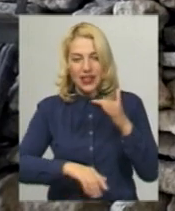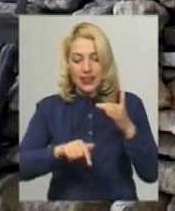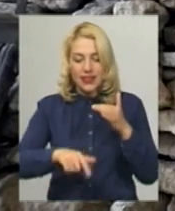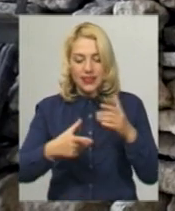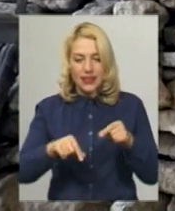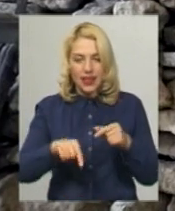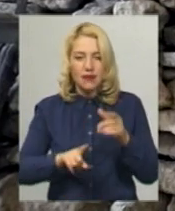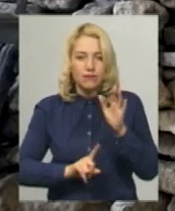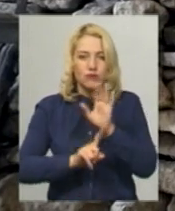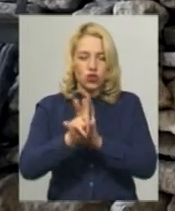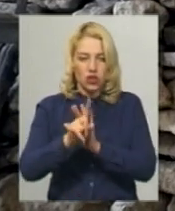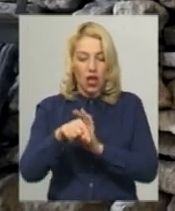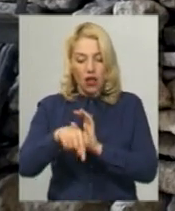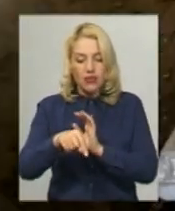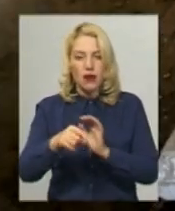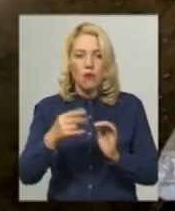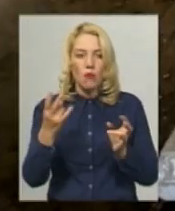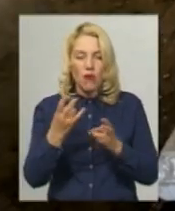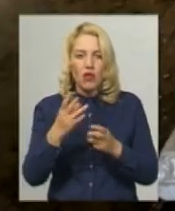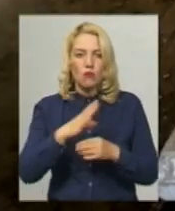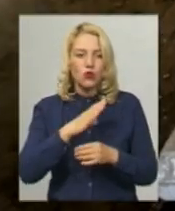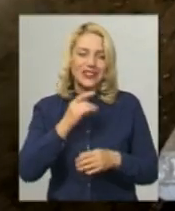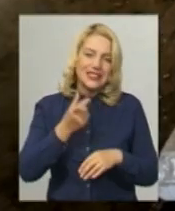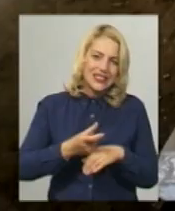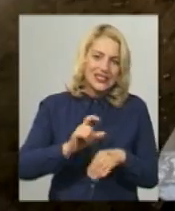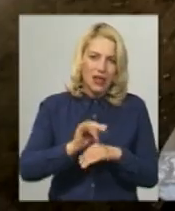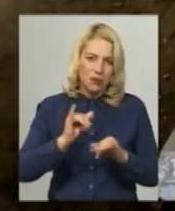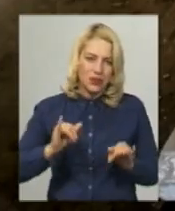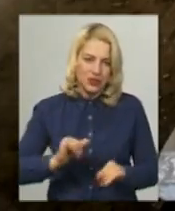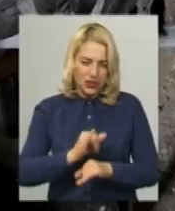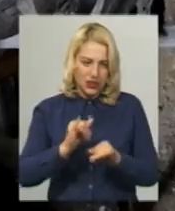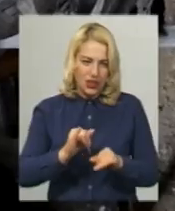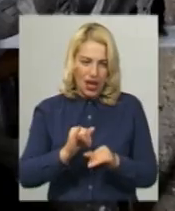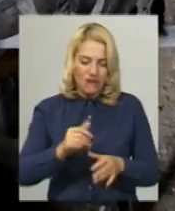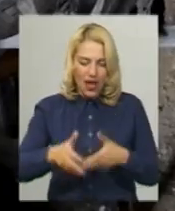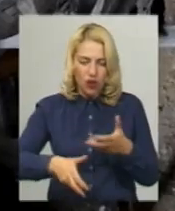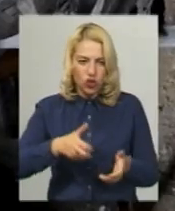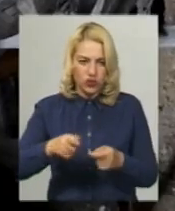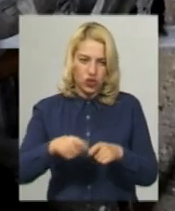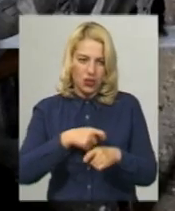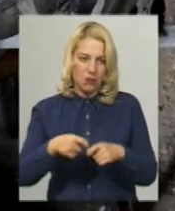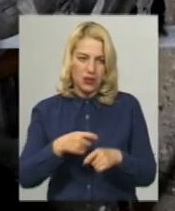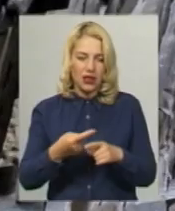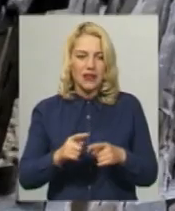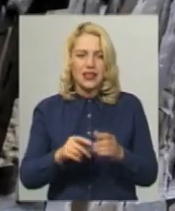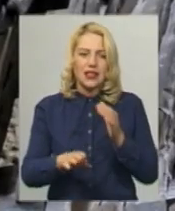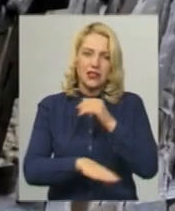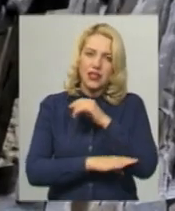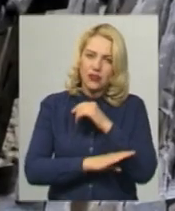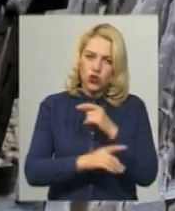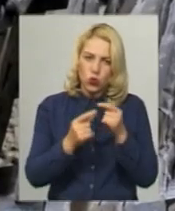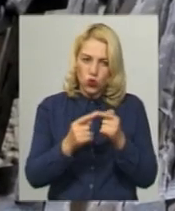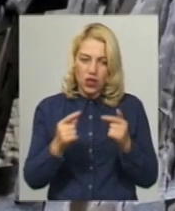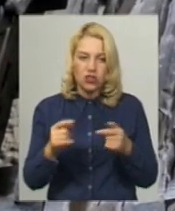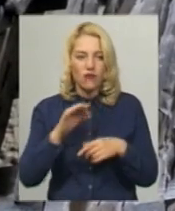повинен бути найцікавий археологічний матеріал. Поки в колодязі знайшли керемічні горщики та решки дерев'яних відер і діжок. Деревину, каже Віктор Вєтров,